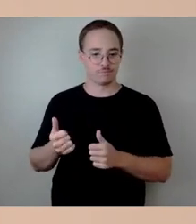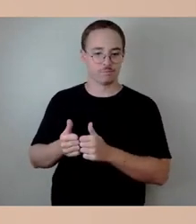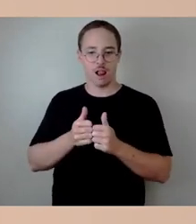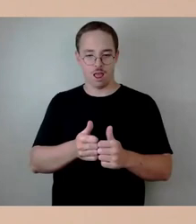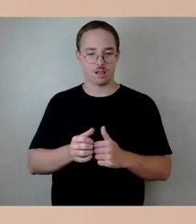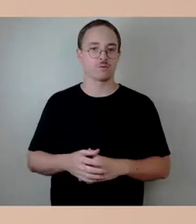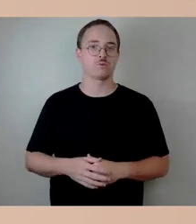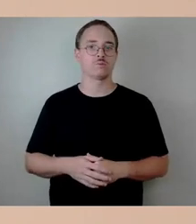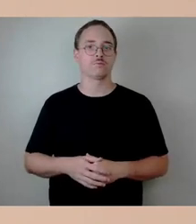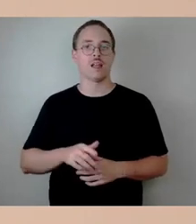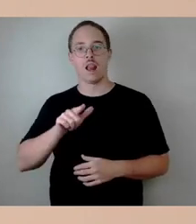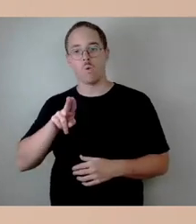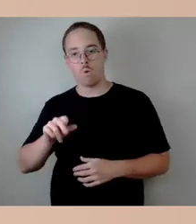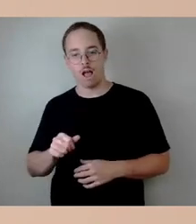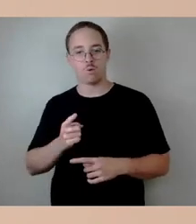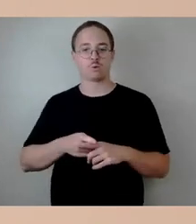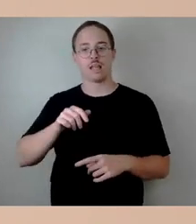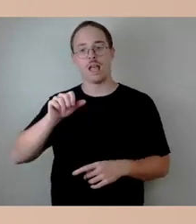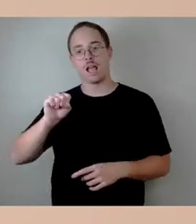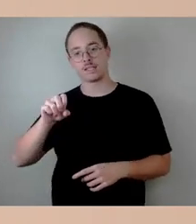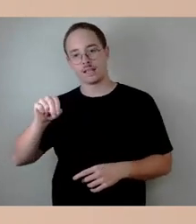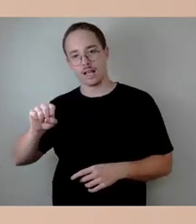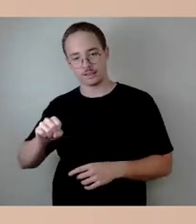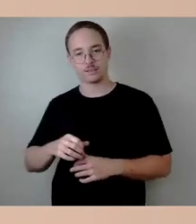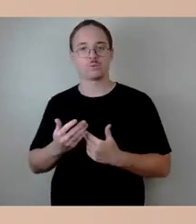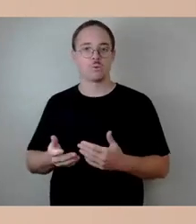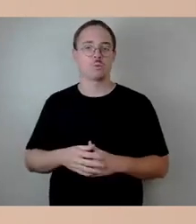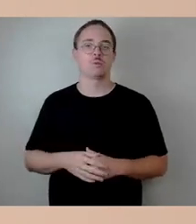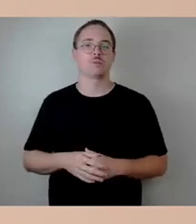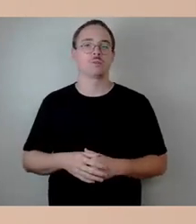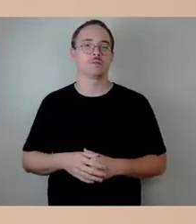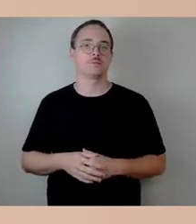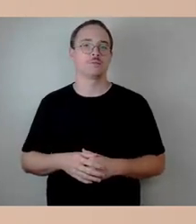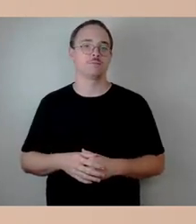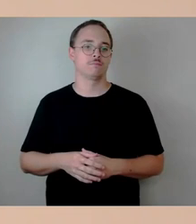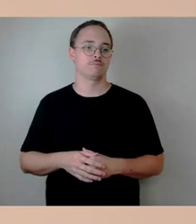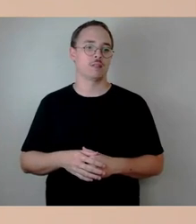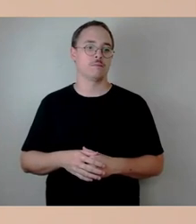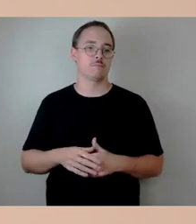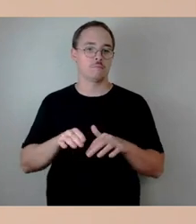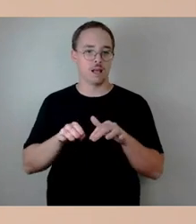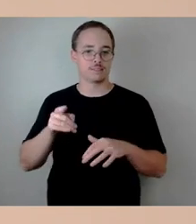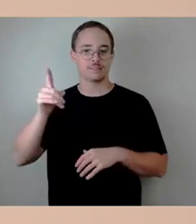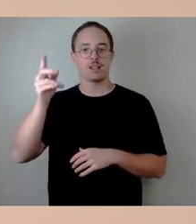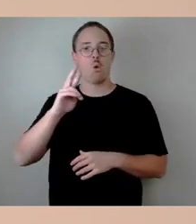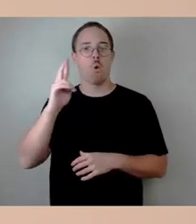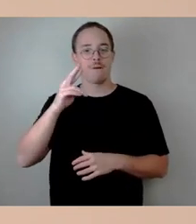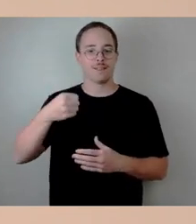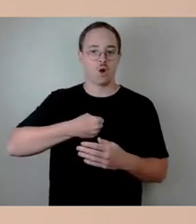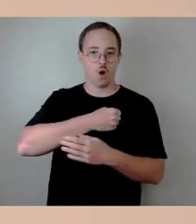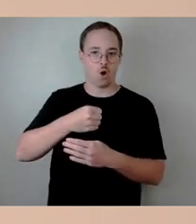Landesuntersuchungsanstalt, auf Basis des Robert-Koch-Instituts und die Nebenwirkungen